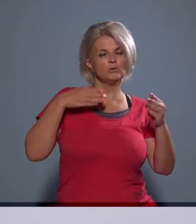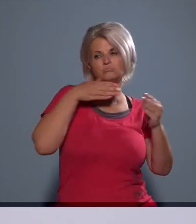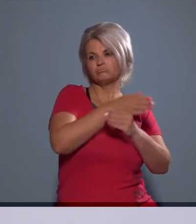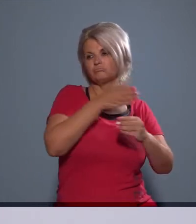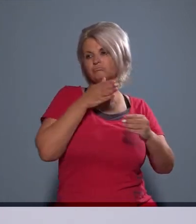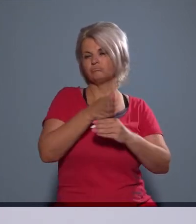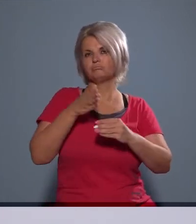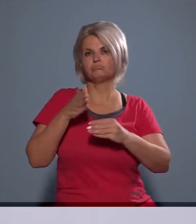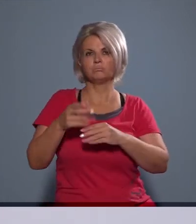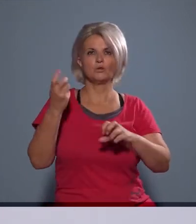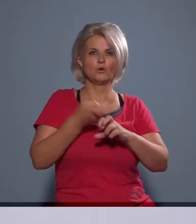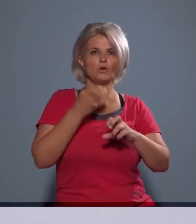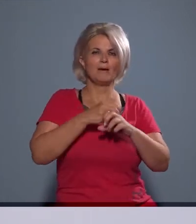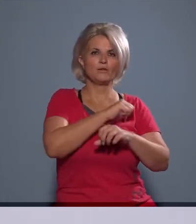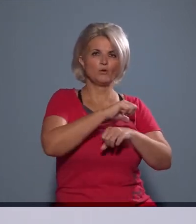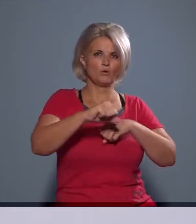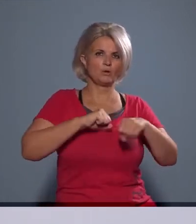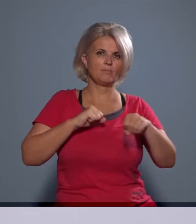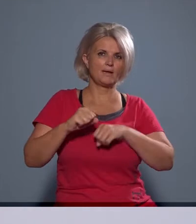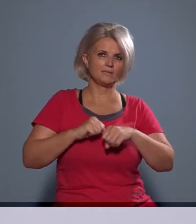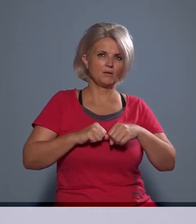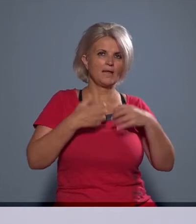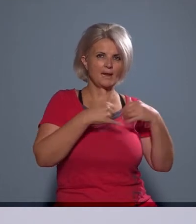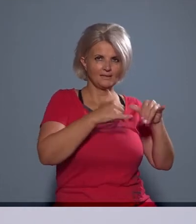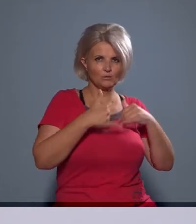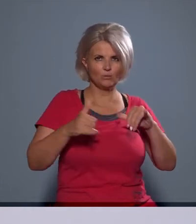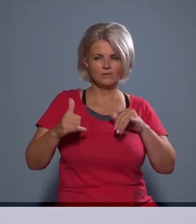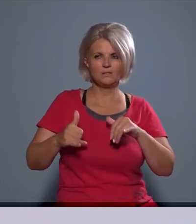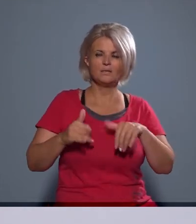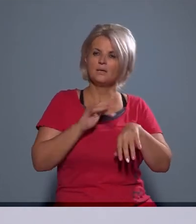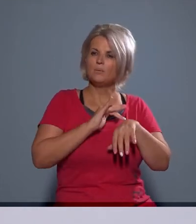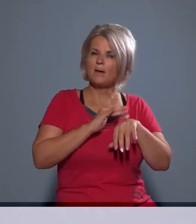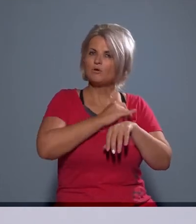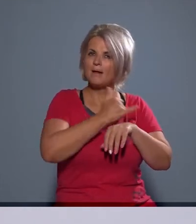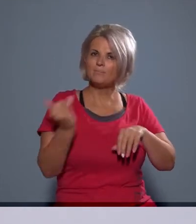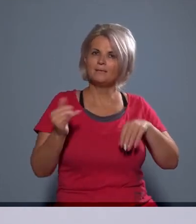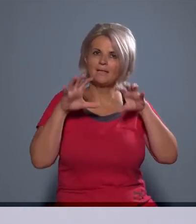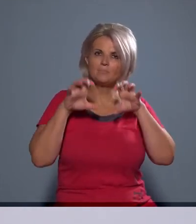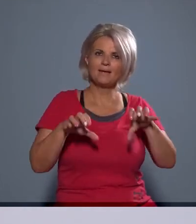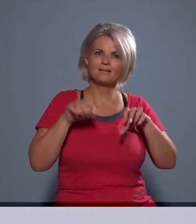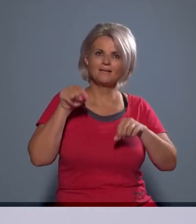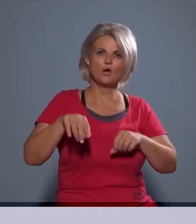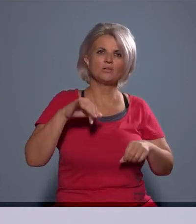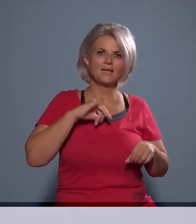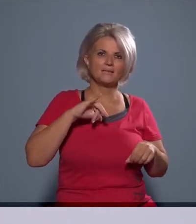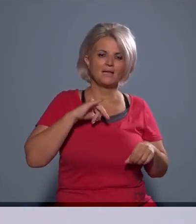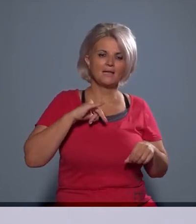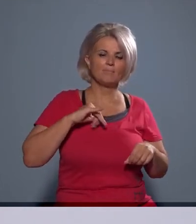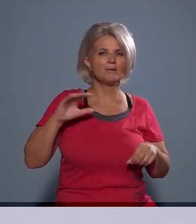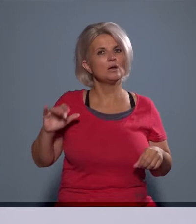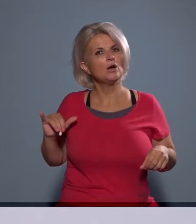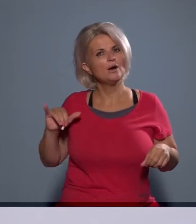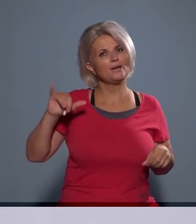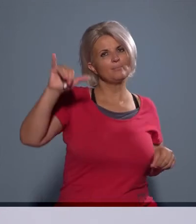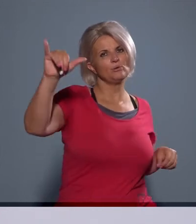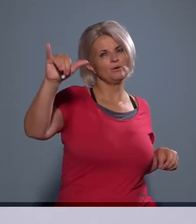járt már a külbányai önkormányzat, mert valóban megpróbál mindent megtenni annak érdekében, hogy a repülőgép